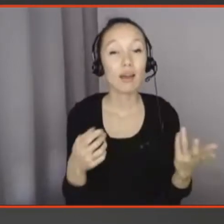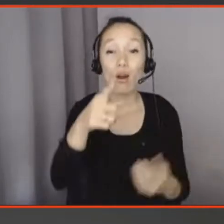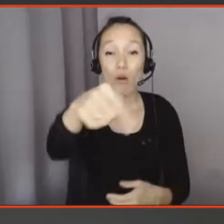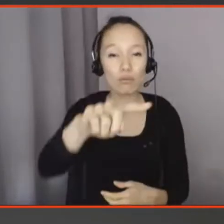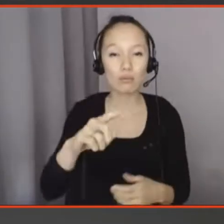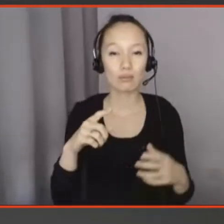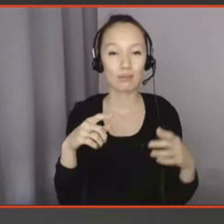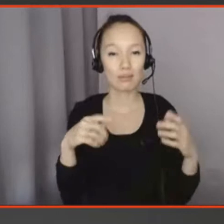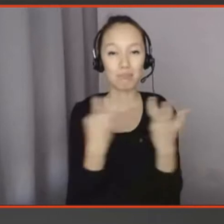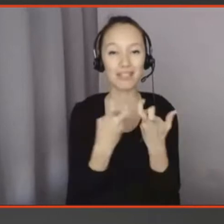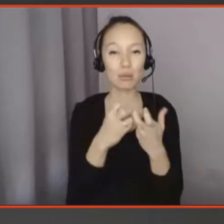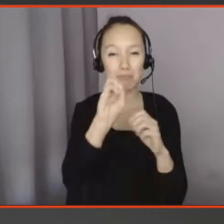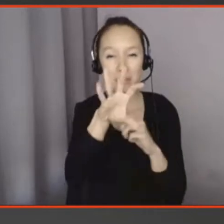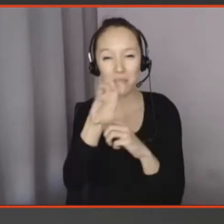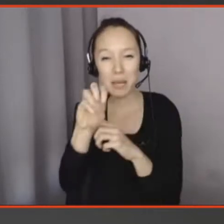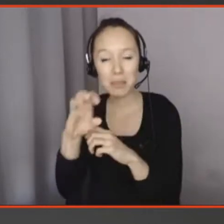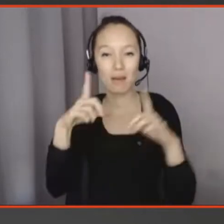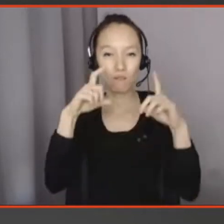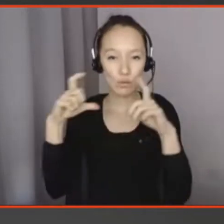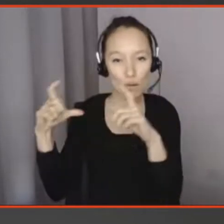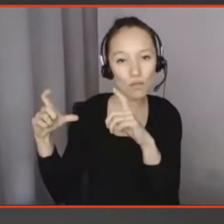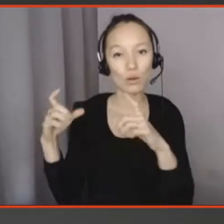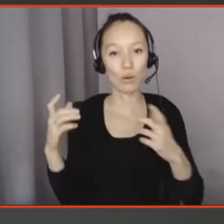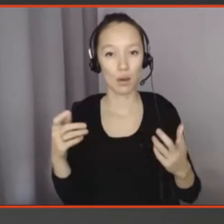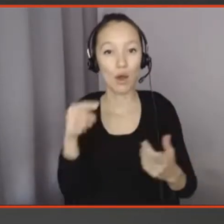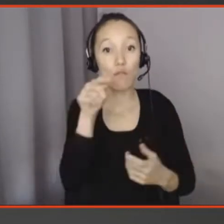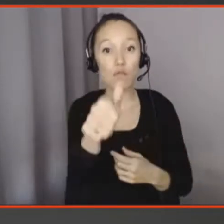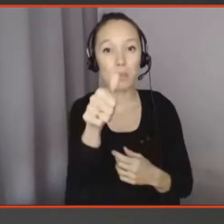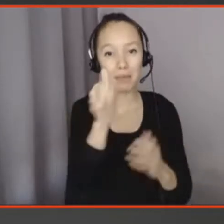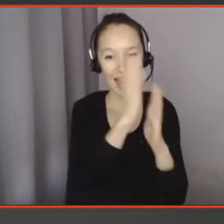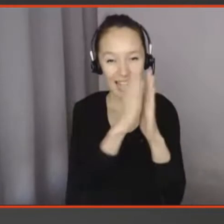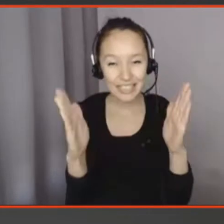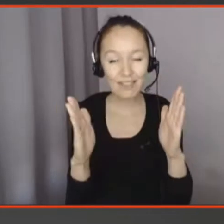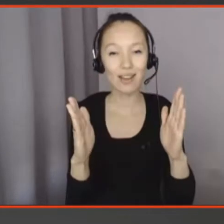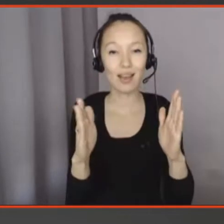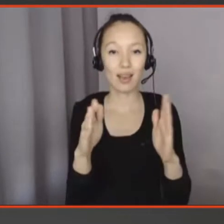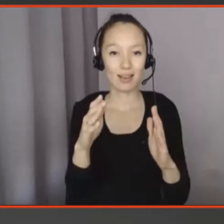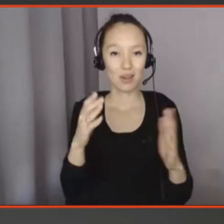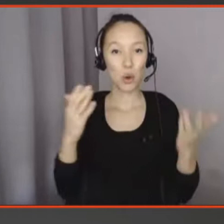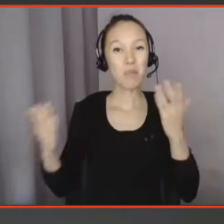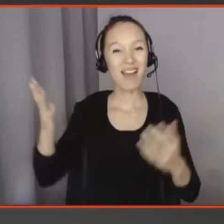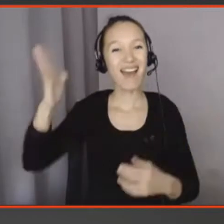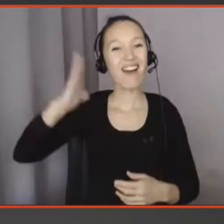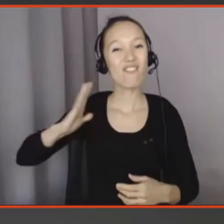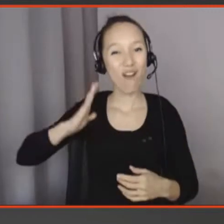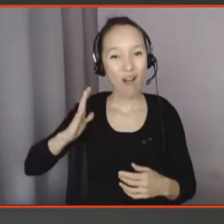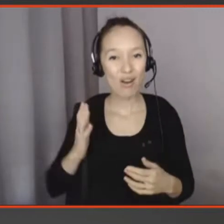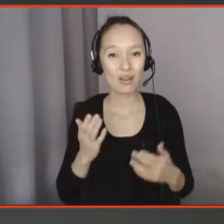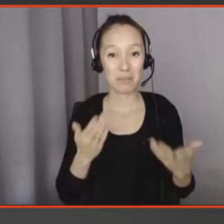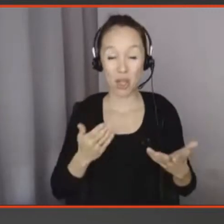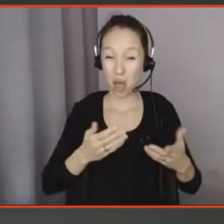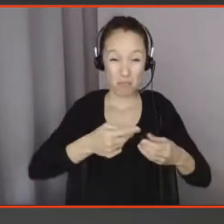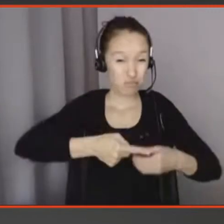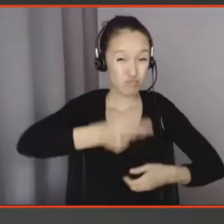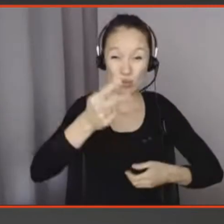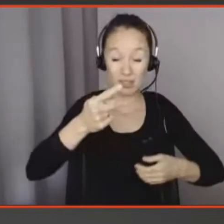vous archivez vos propres contenus digitaux, ça a complètement changé avec les technologies digitales, vous en avez beaucoup plus, vous vous noyez presque